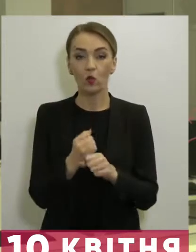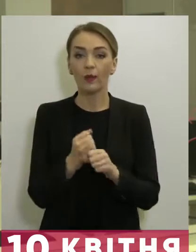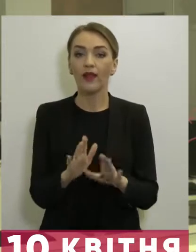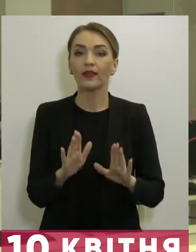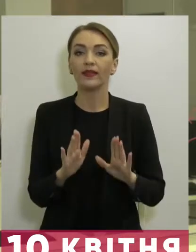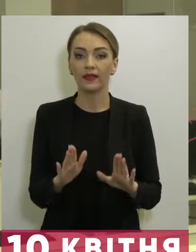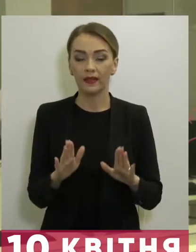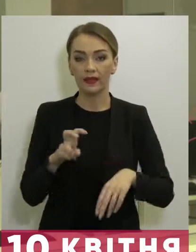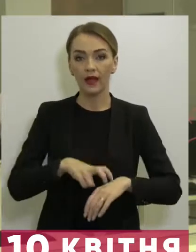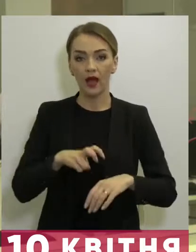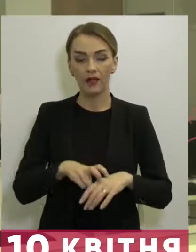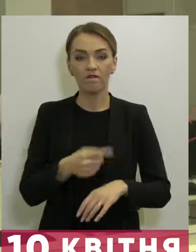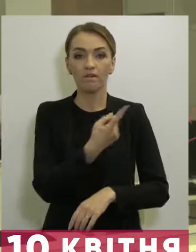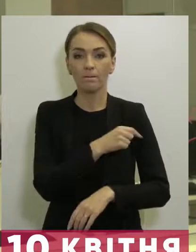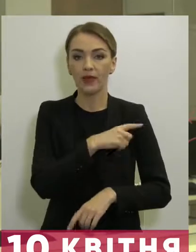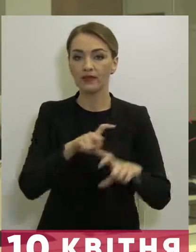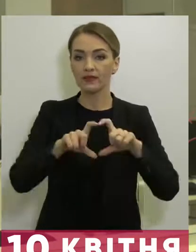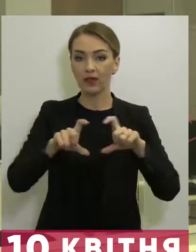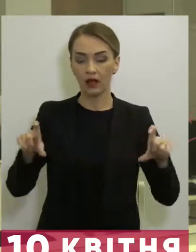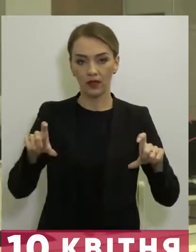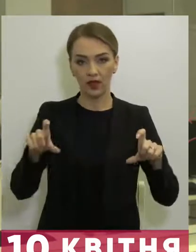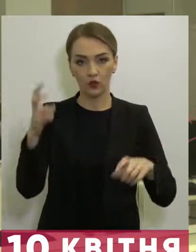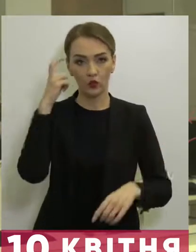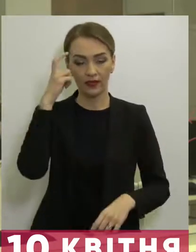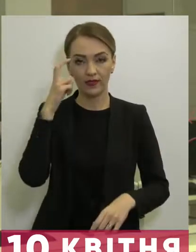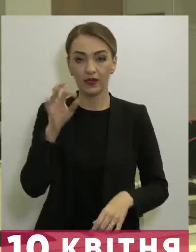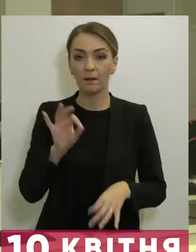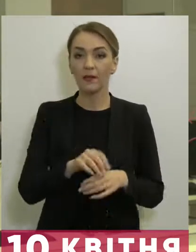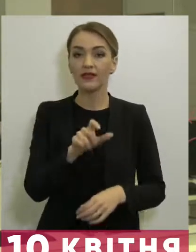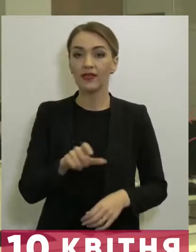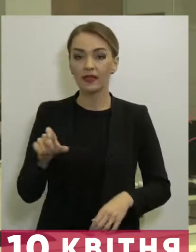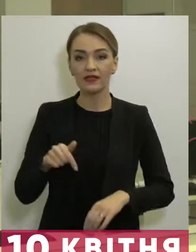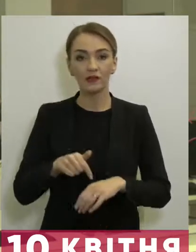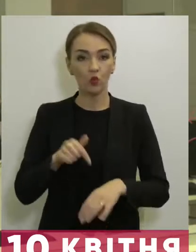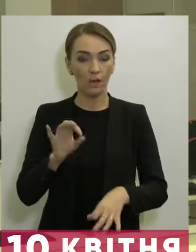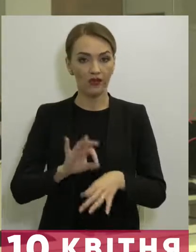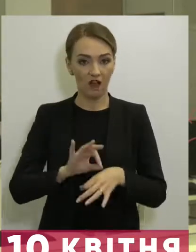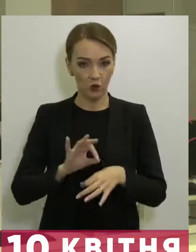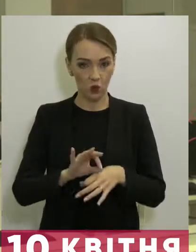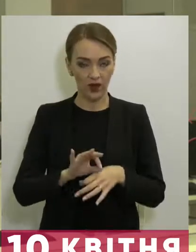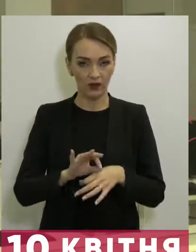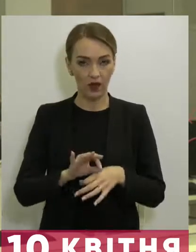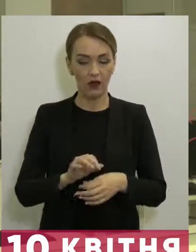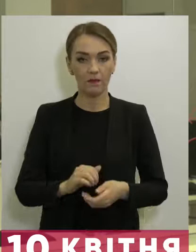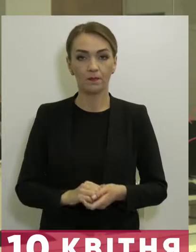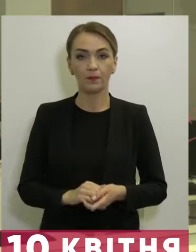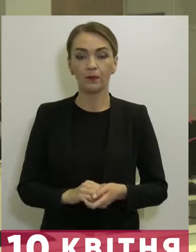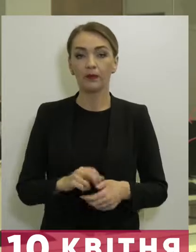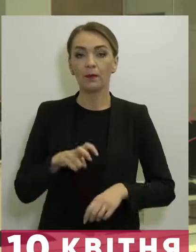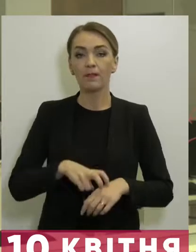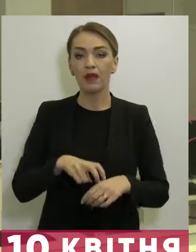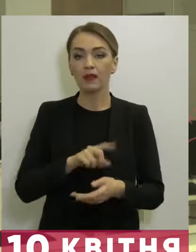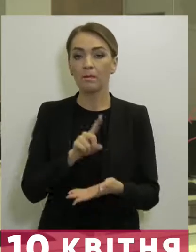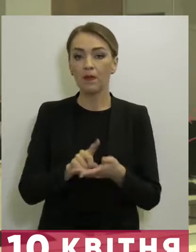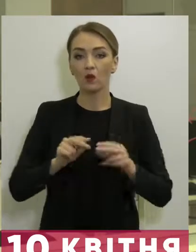тільки лікарі в медзакладах столиці. Пацієнти з симптомами захворювання медики